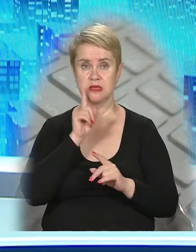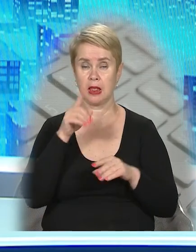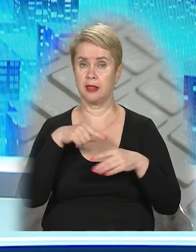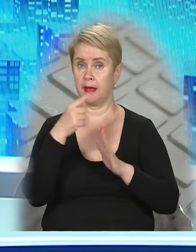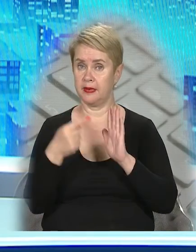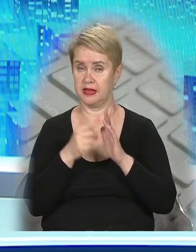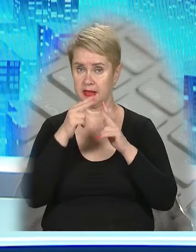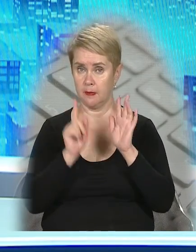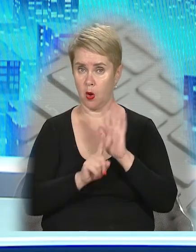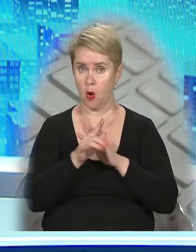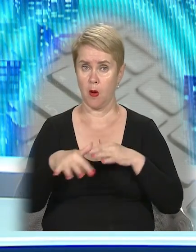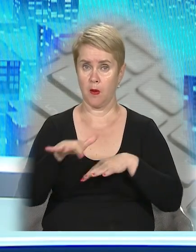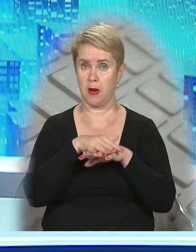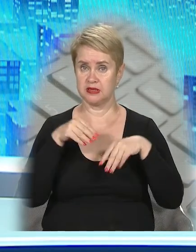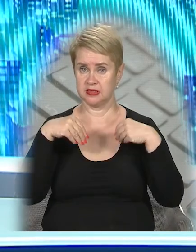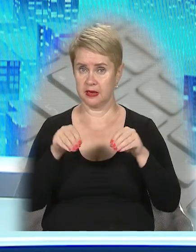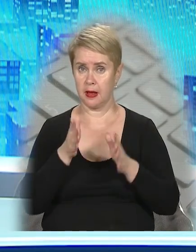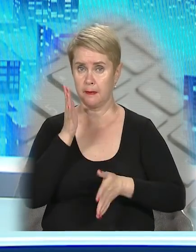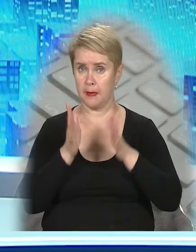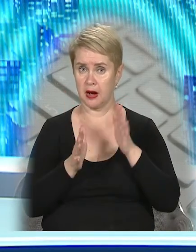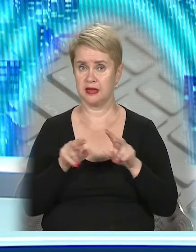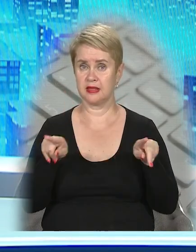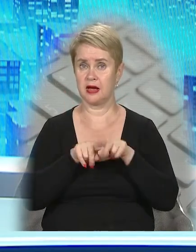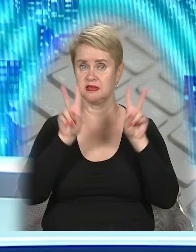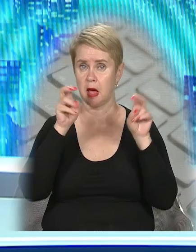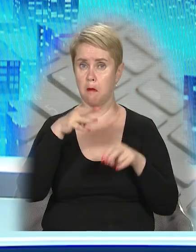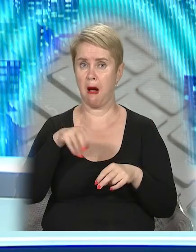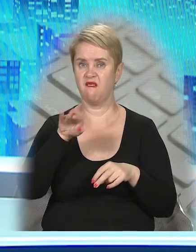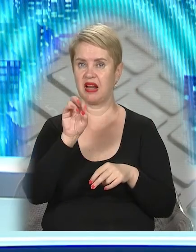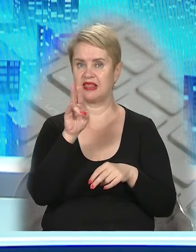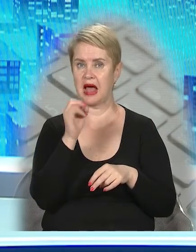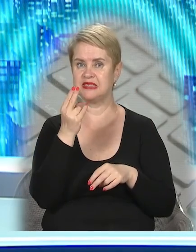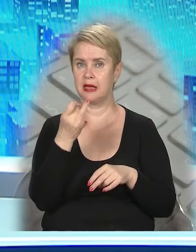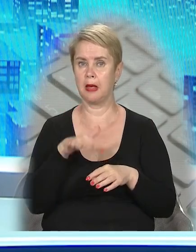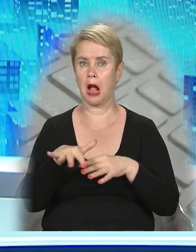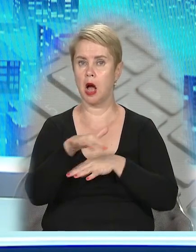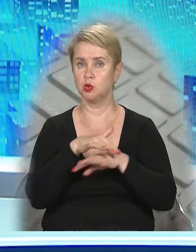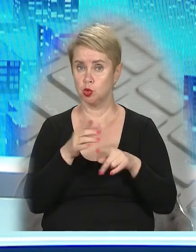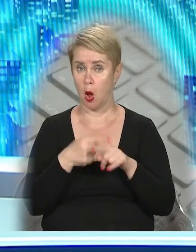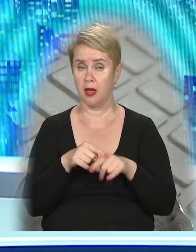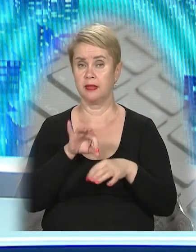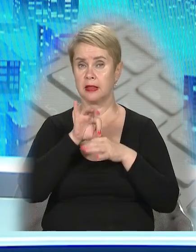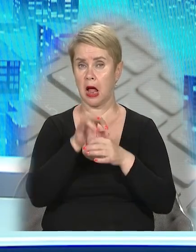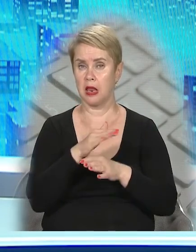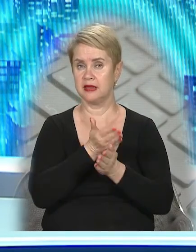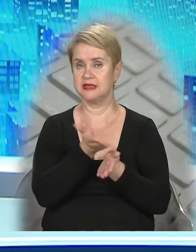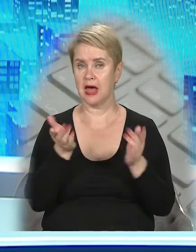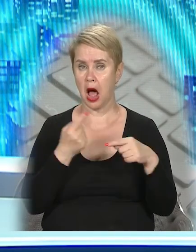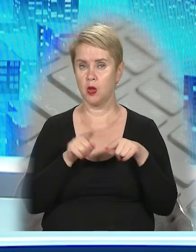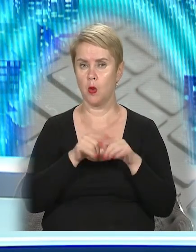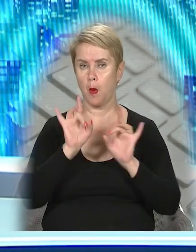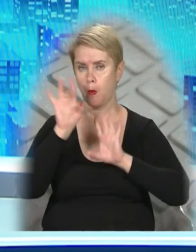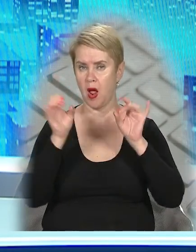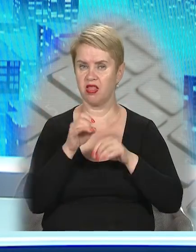міста. У Дніпрі почали масово засаджувати парки так званими мавританськими газонами. Цей прийом ландшафтного дизайну дуже